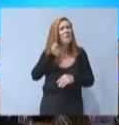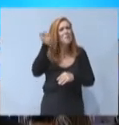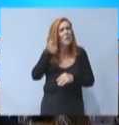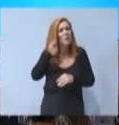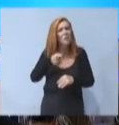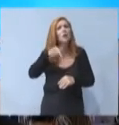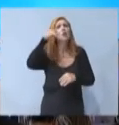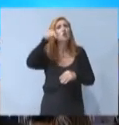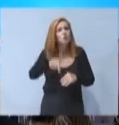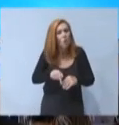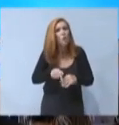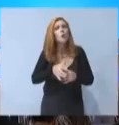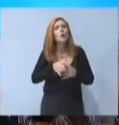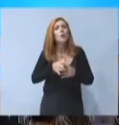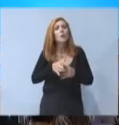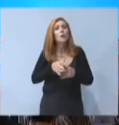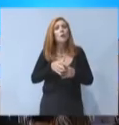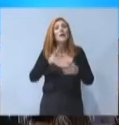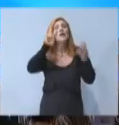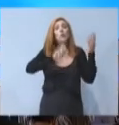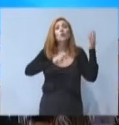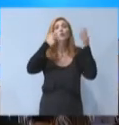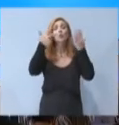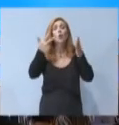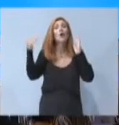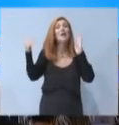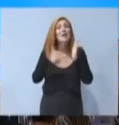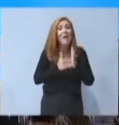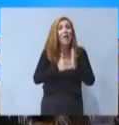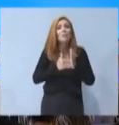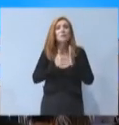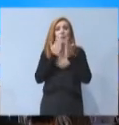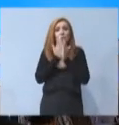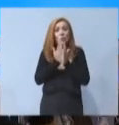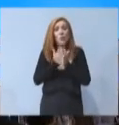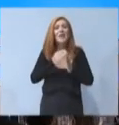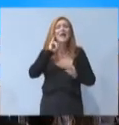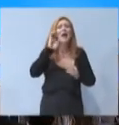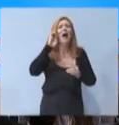τώρα και στους 28.000 σπουδαστές των δημοσίων ΙΕΚ.